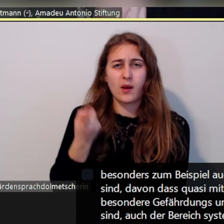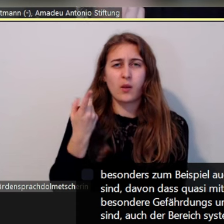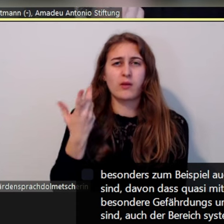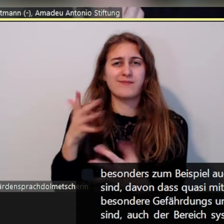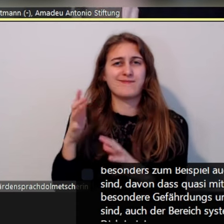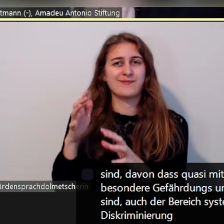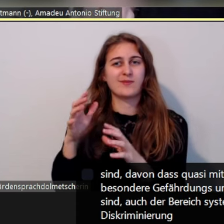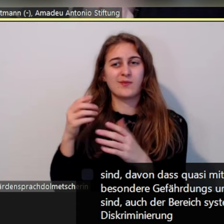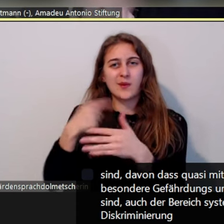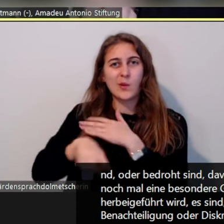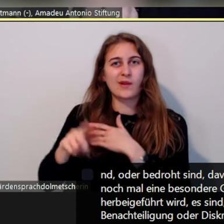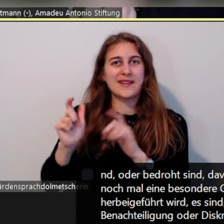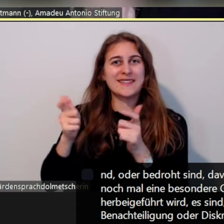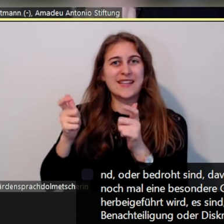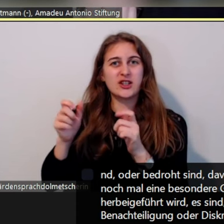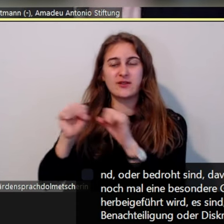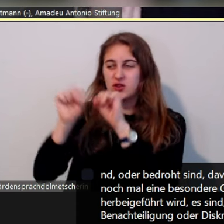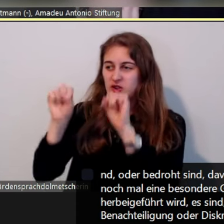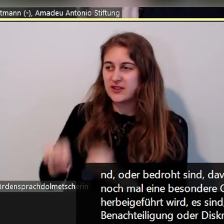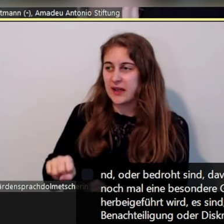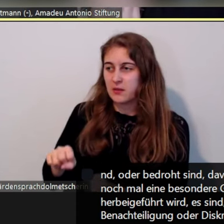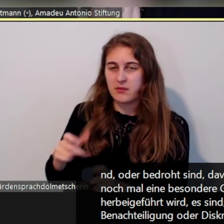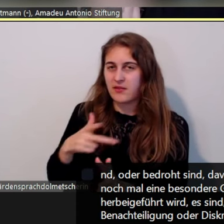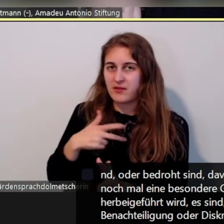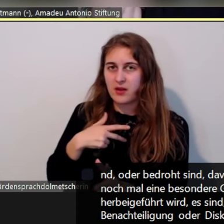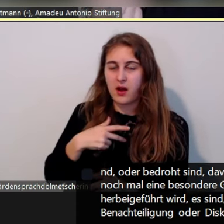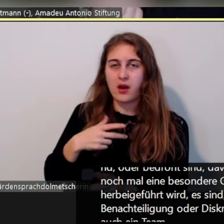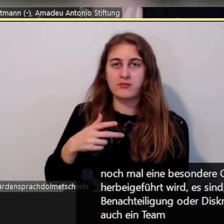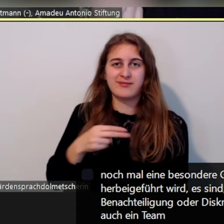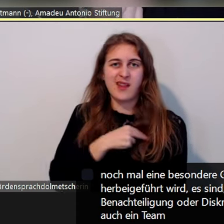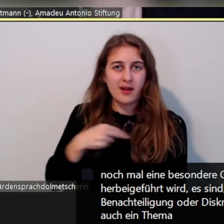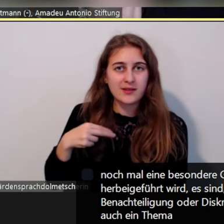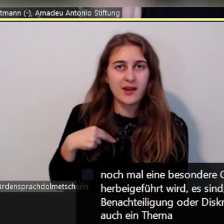oder Diskriminierung zum Beispiel am Wohnungsmarkt und so ist auch ein Thema.